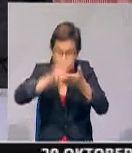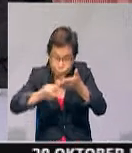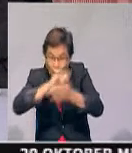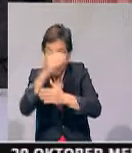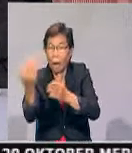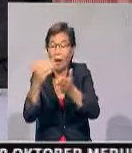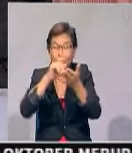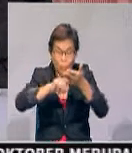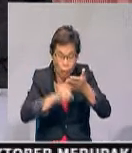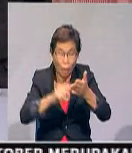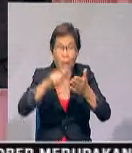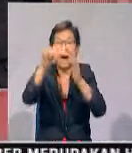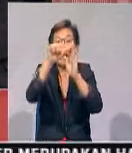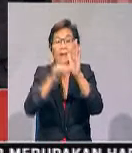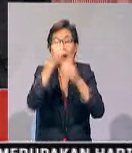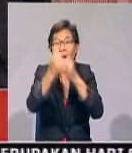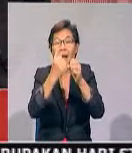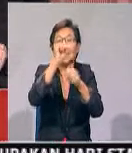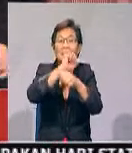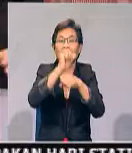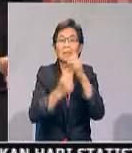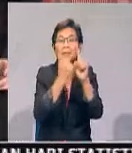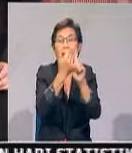semula Akta Kerja 1955.